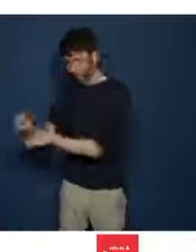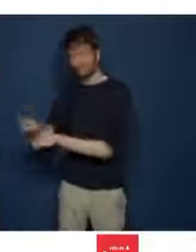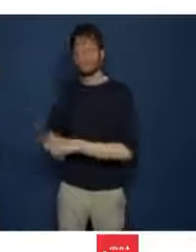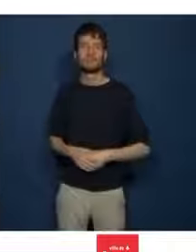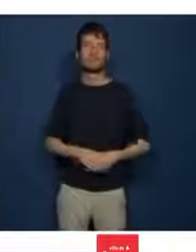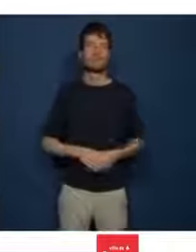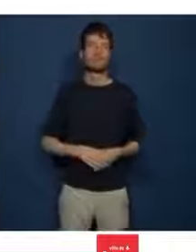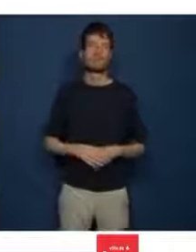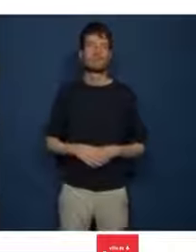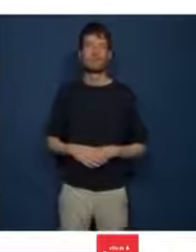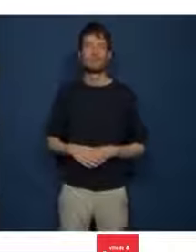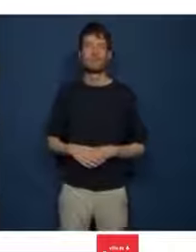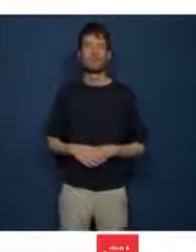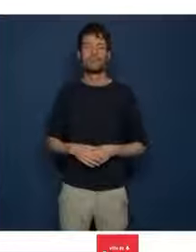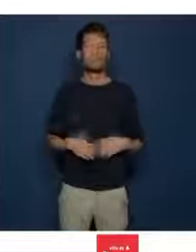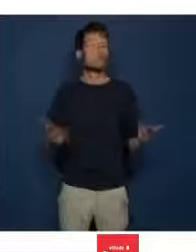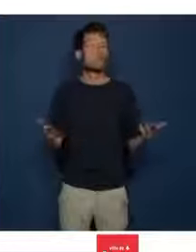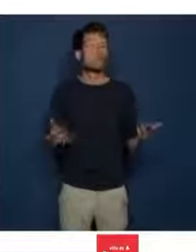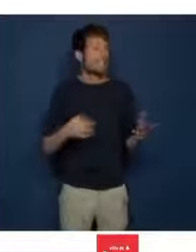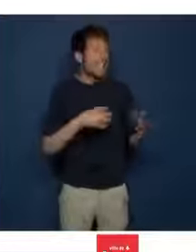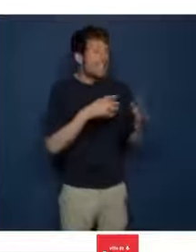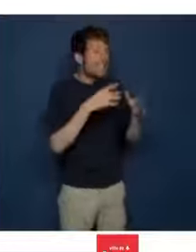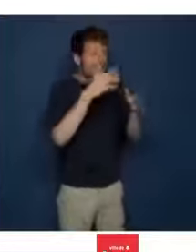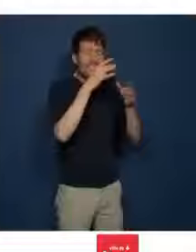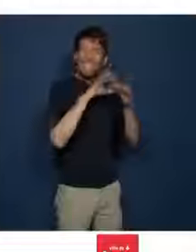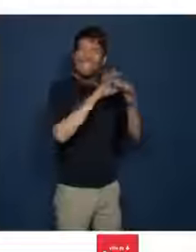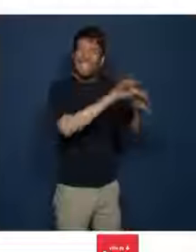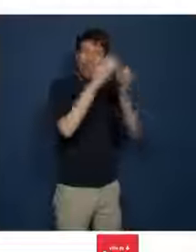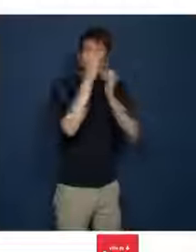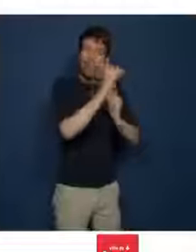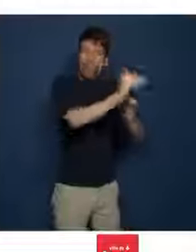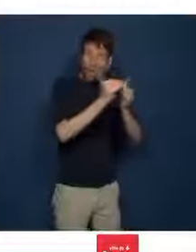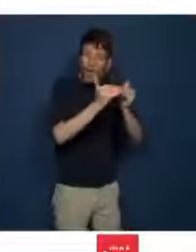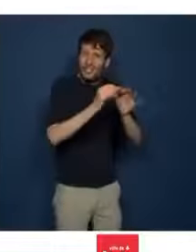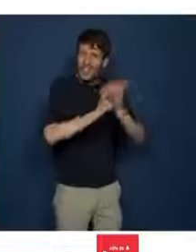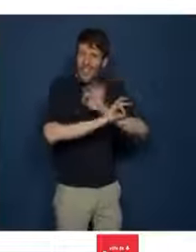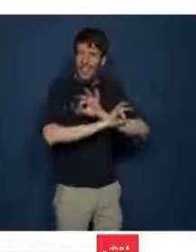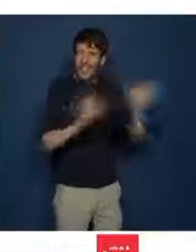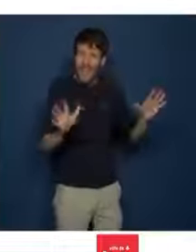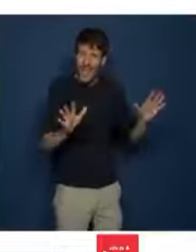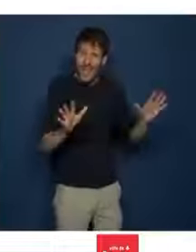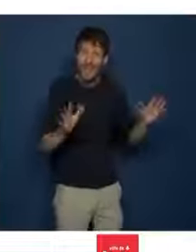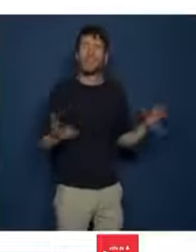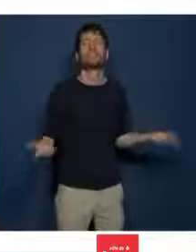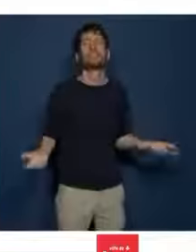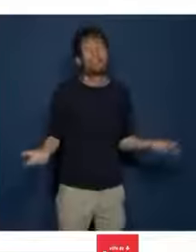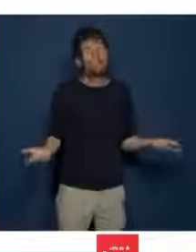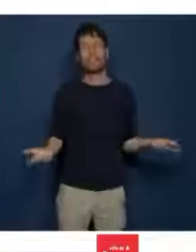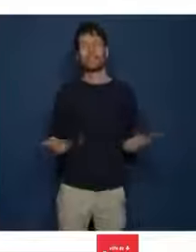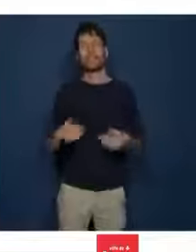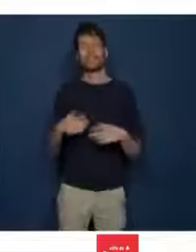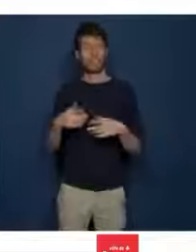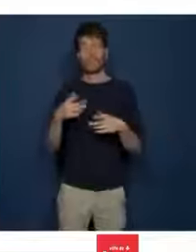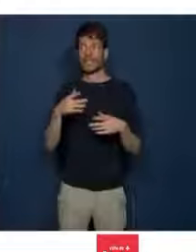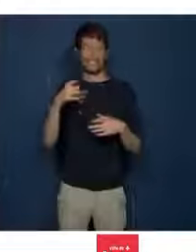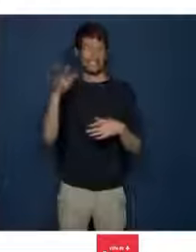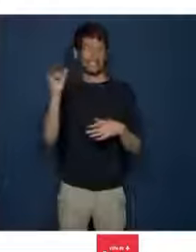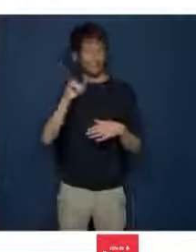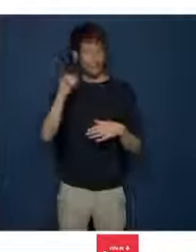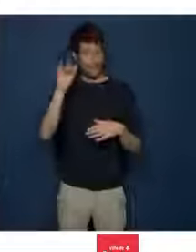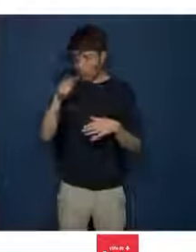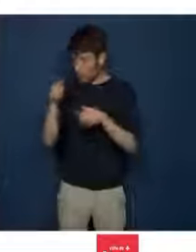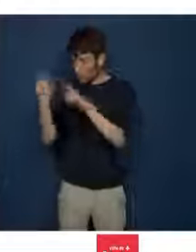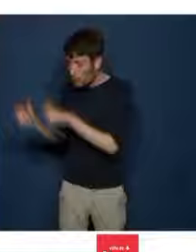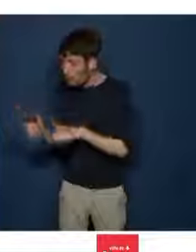avec un interlocuteur avec qui aucun lien de confiance n'a été préservé, c'est à la municipalité qu'il appartient de veiller à l'hébergement de la